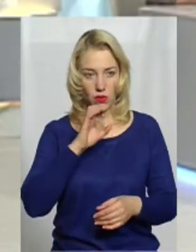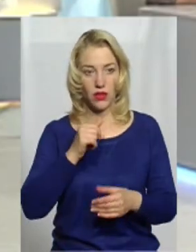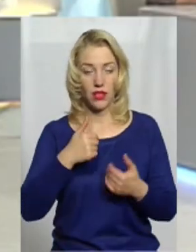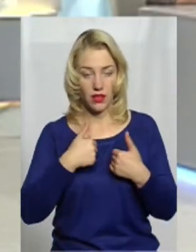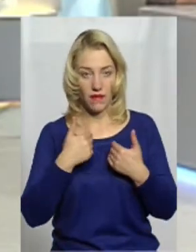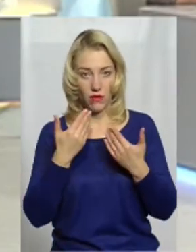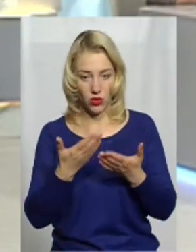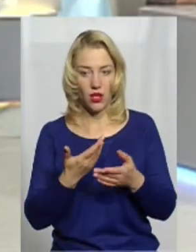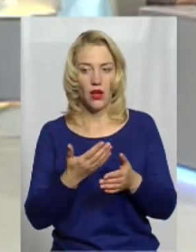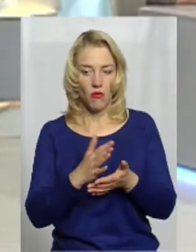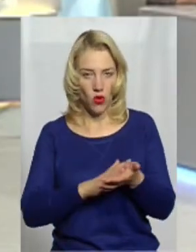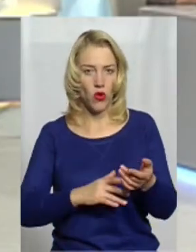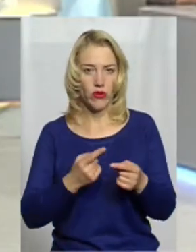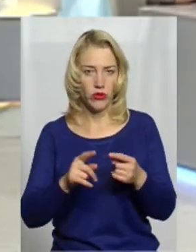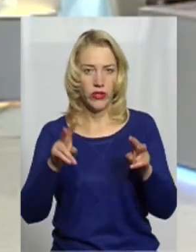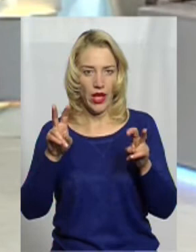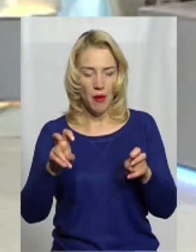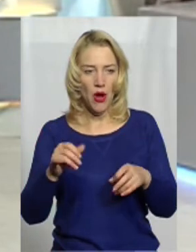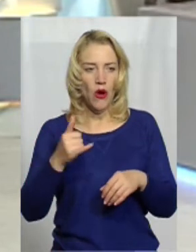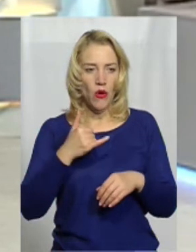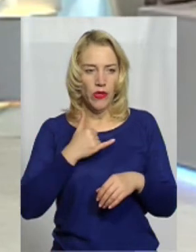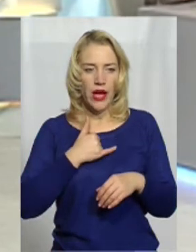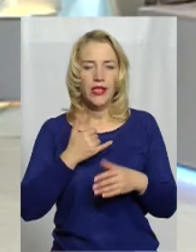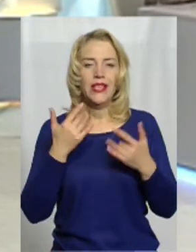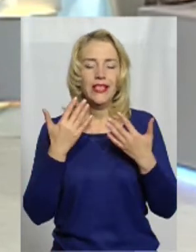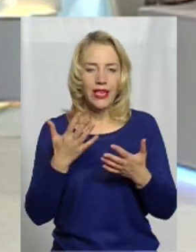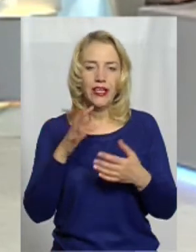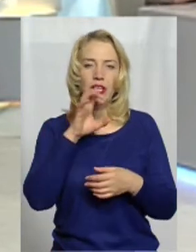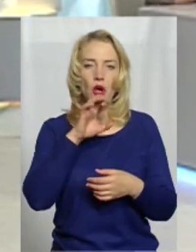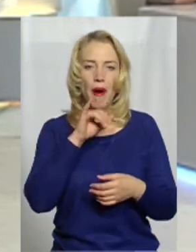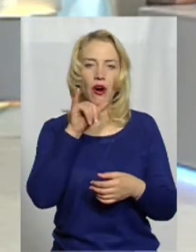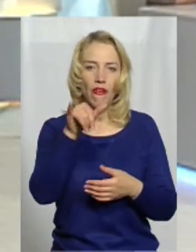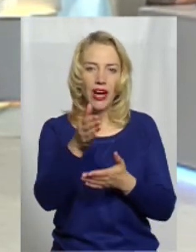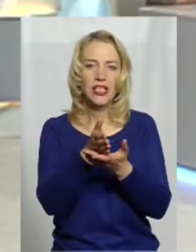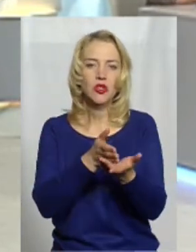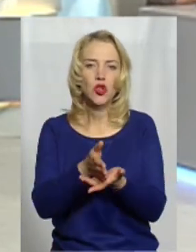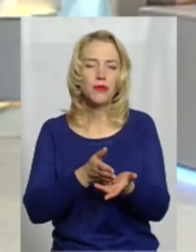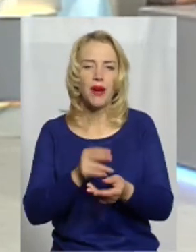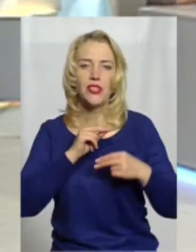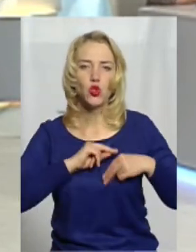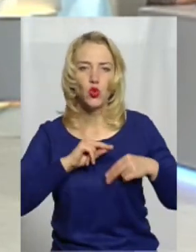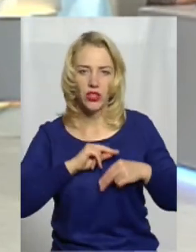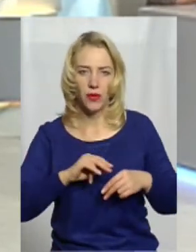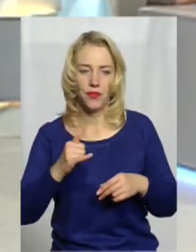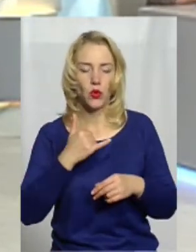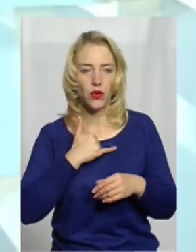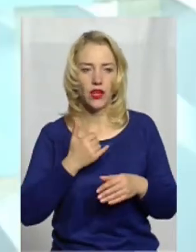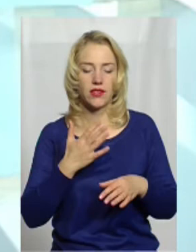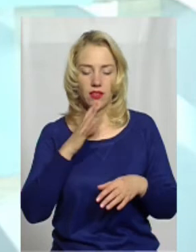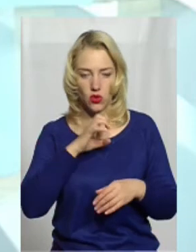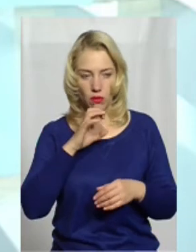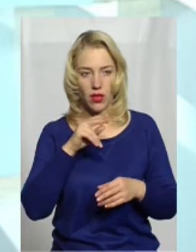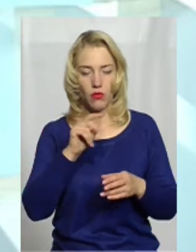продовжую цю тему. Скільки працює собака? Я хотіла на цьому зупинитися. У нас собаки по нашим